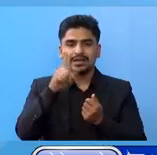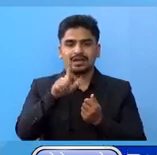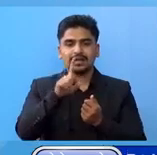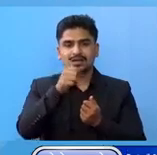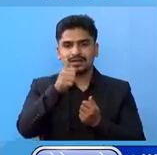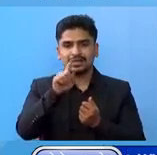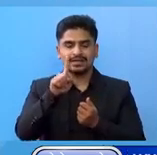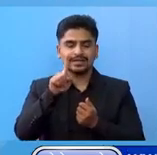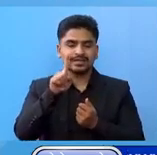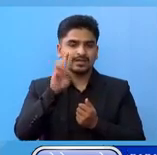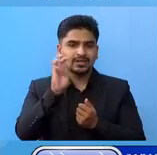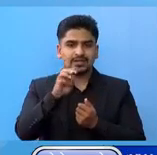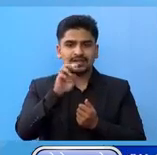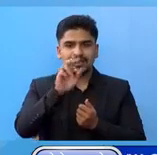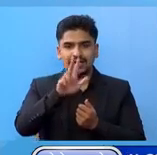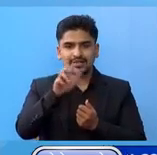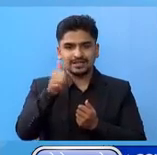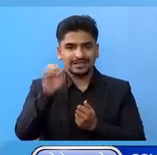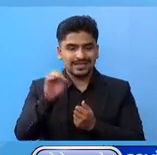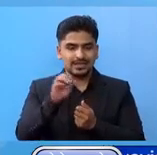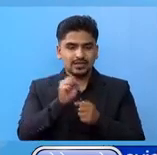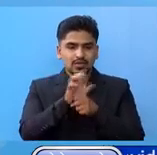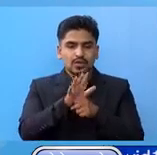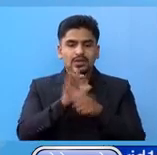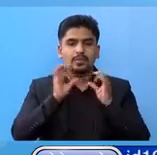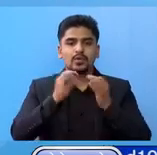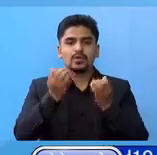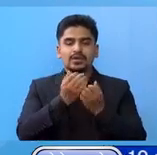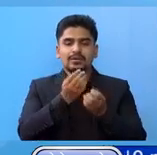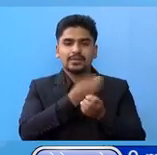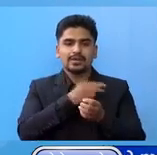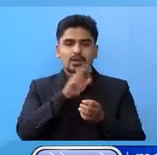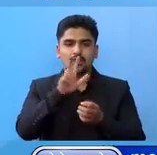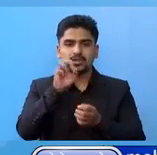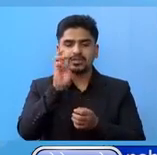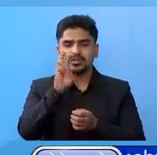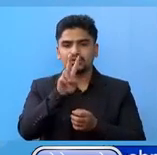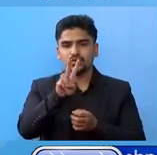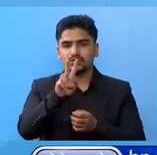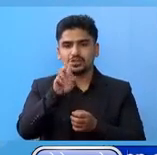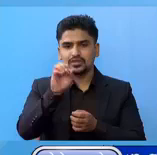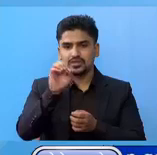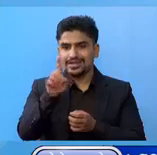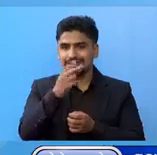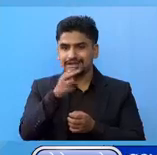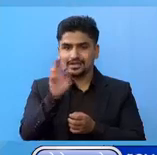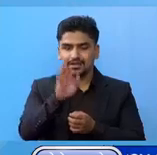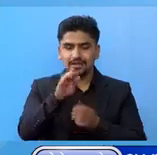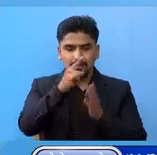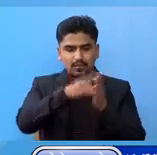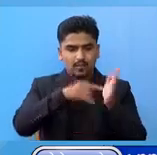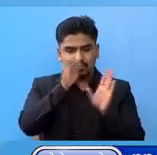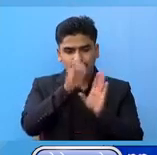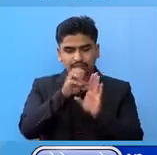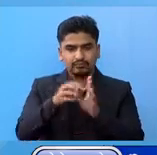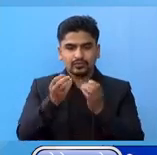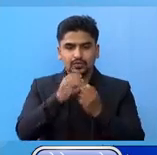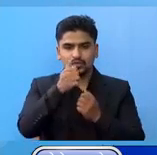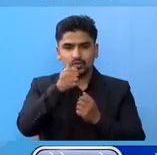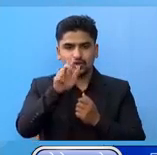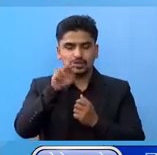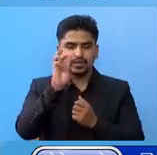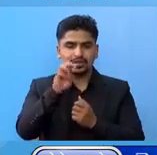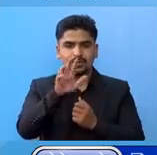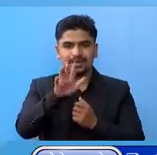,1708-60 चाहू शक्रिय परिवकर्ता 8,002-1 चाहू इंट्री गरिये को संख्या 8,005